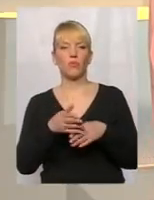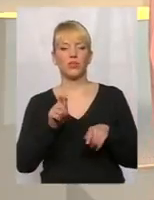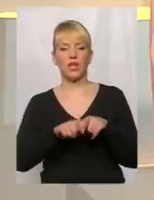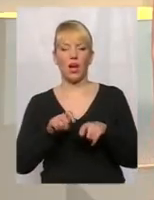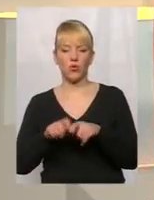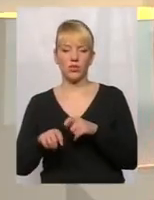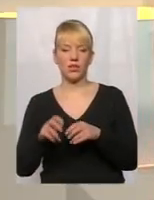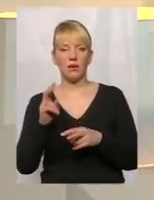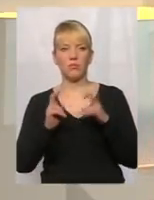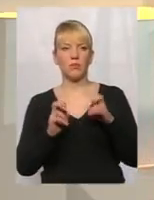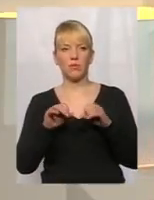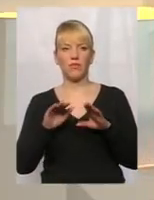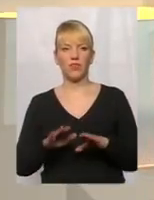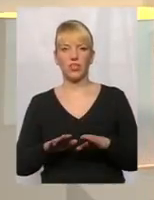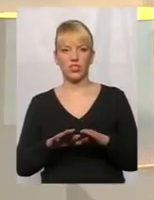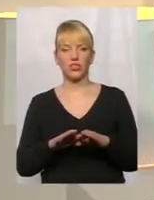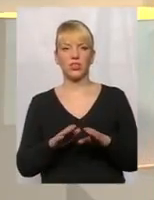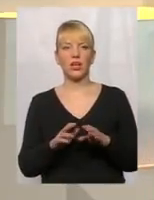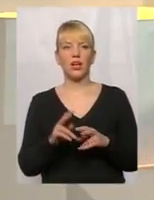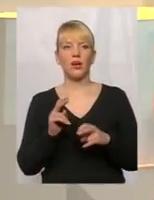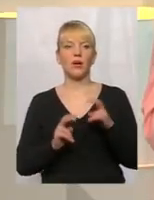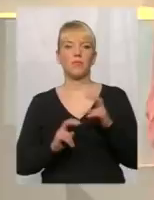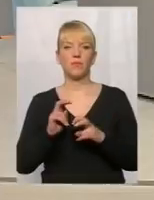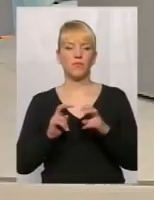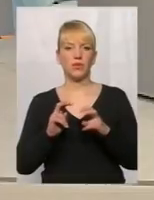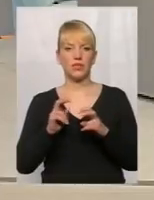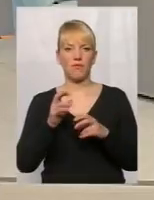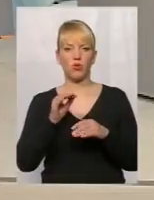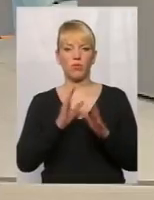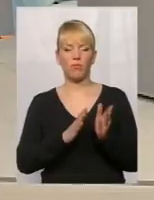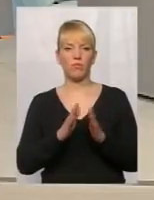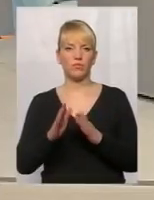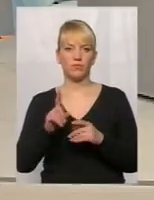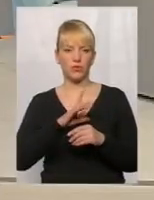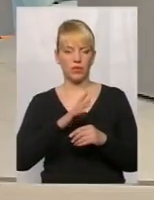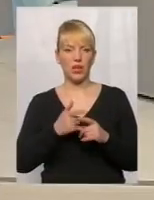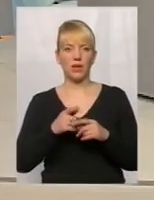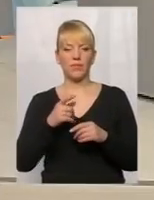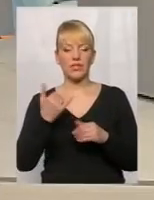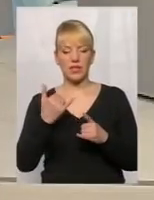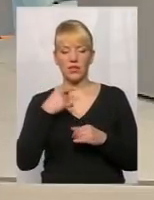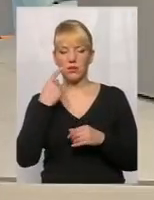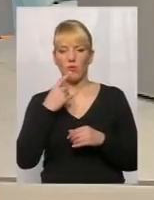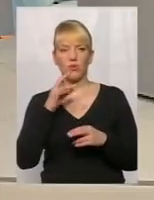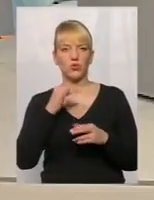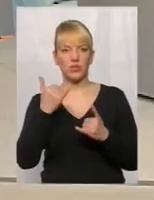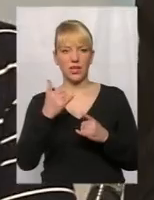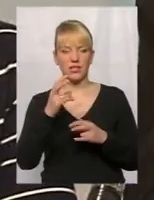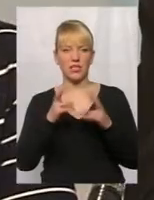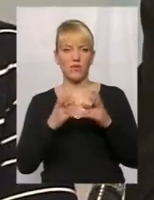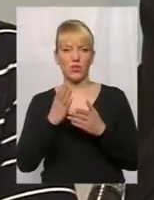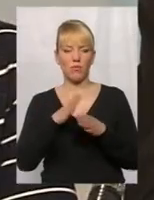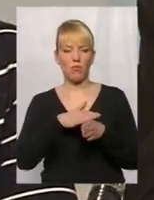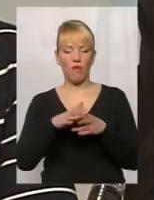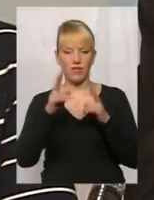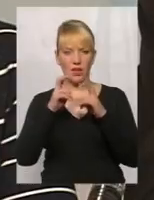вирішити проблему? Навести лад, зараз мова йде про те, що проводиться повна інвентаризація. Насамперед,